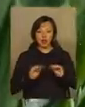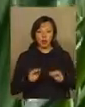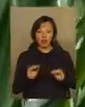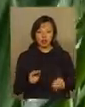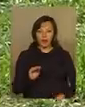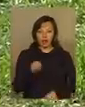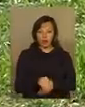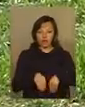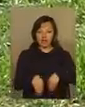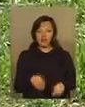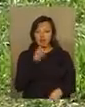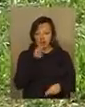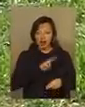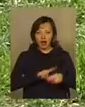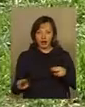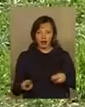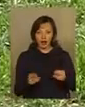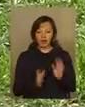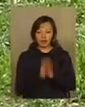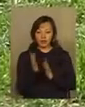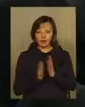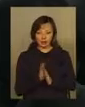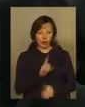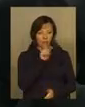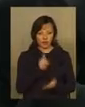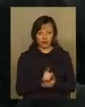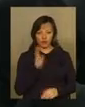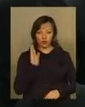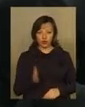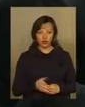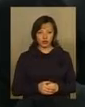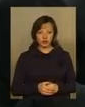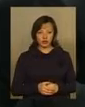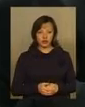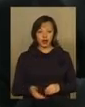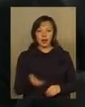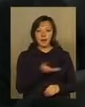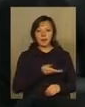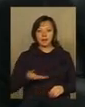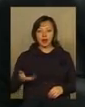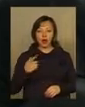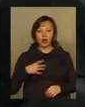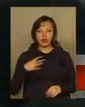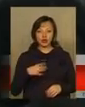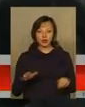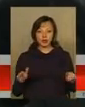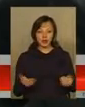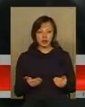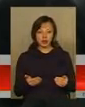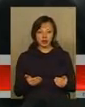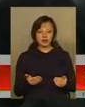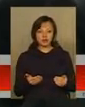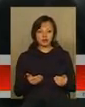додатковим насінням, адже втрати озимих культур на полях неминучі. Ми очікуємо мінімум як на 100